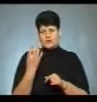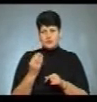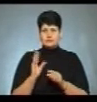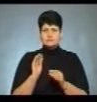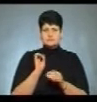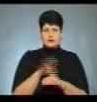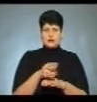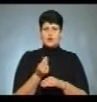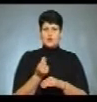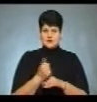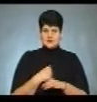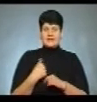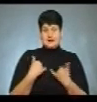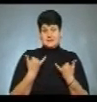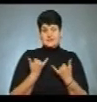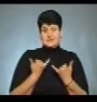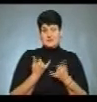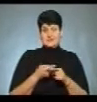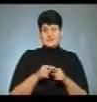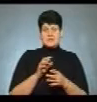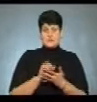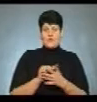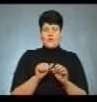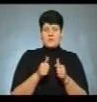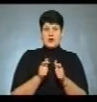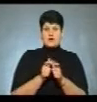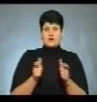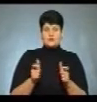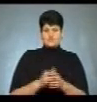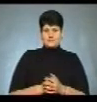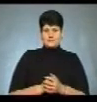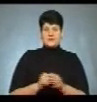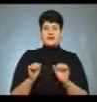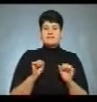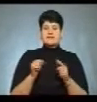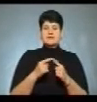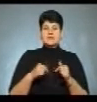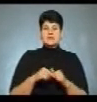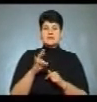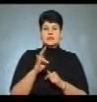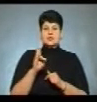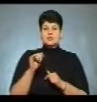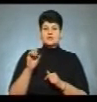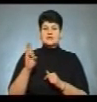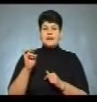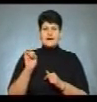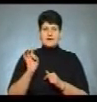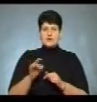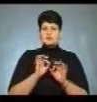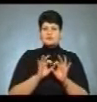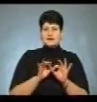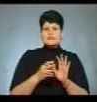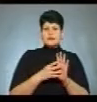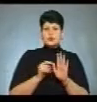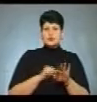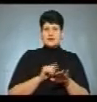От я таким зараз цим і займаюся, оформляю карточку. Керівник відділення Надія Кушнерик розповідає, від 9-ї